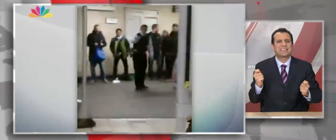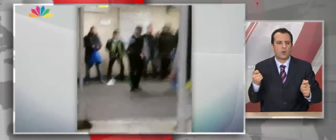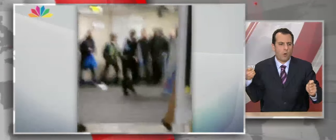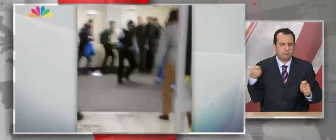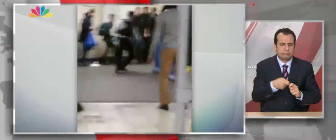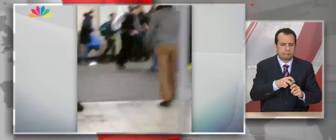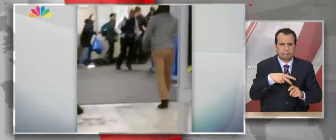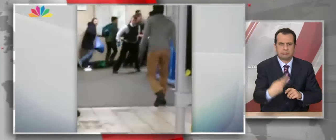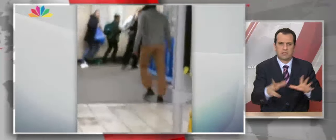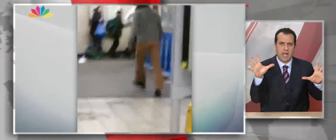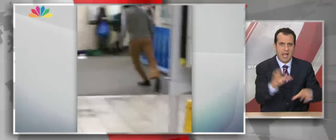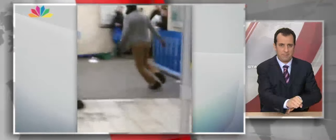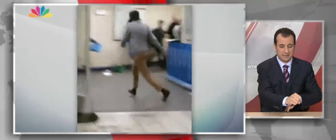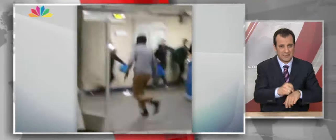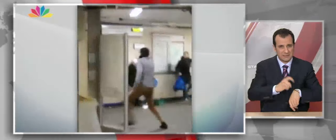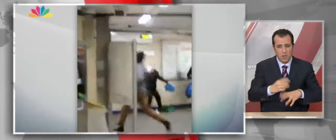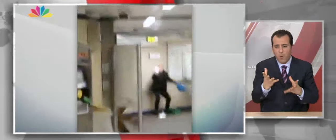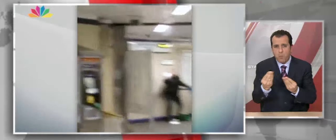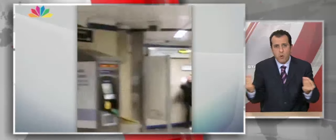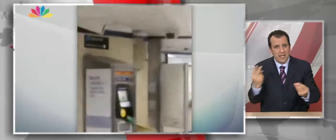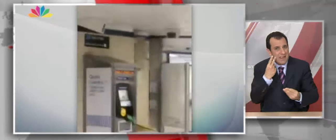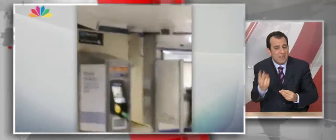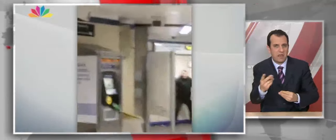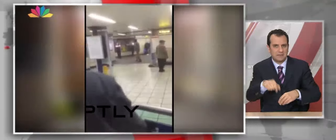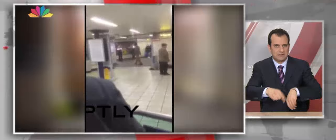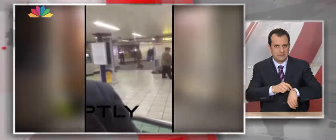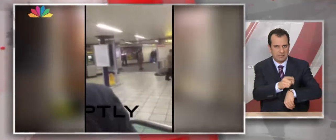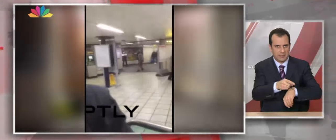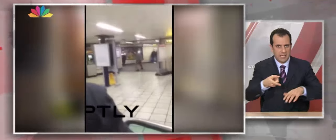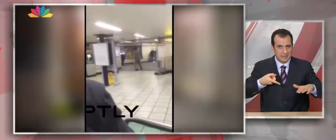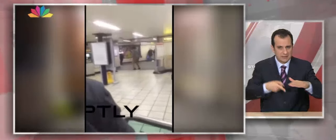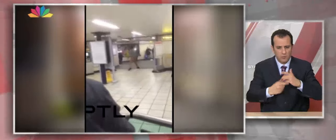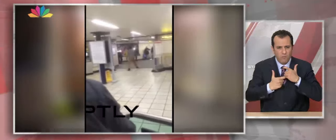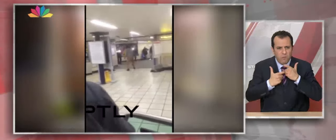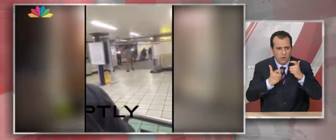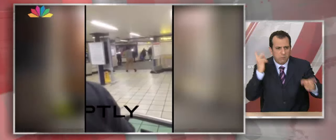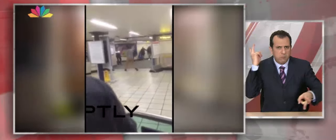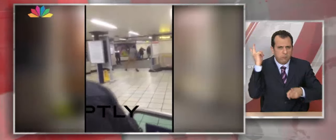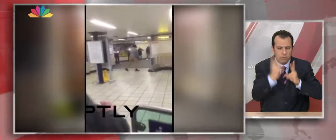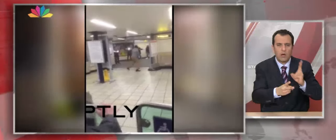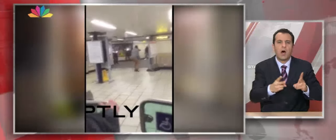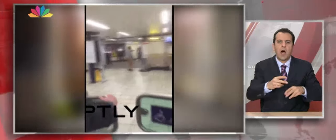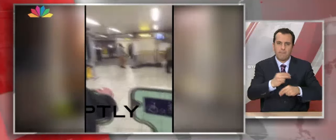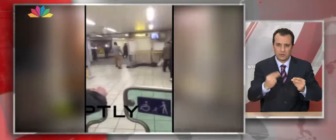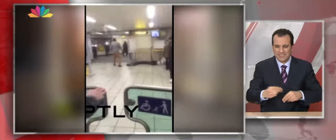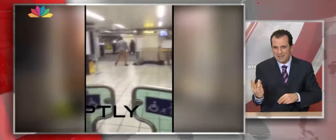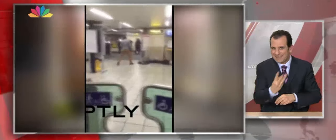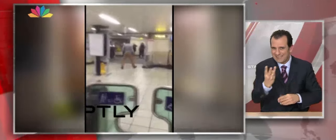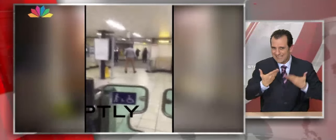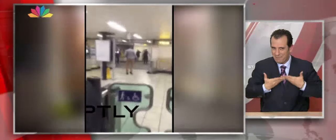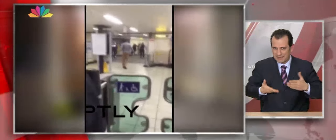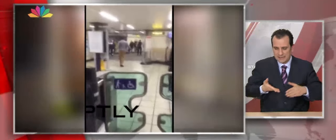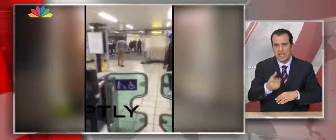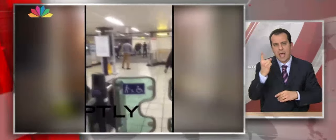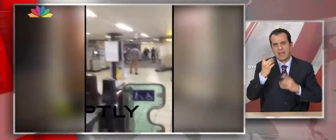Την ώρα του συμβάντος ήταν πολλοί αυτόπτες μάρτυρες στο σταθμό οι οποίοι κράβγαζαν εναντίον του. Από τους τρεις τραυματίες ο